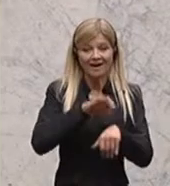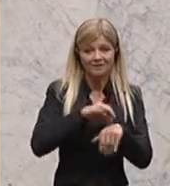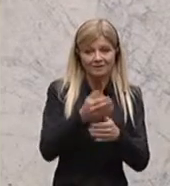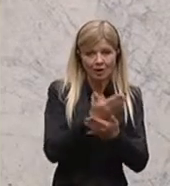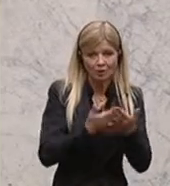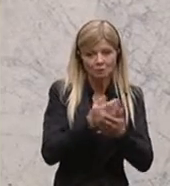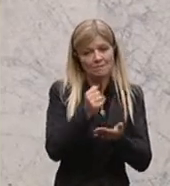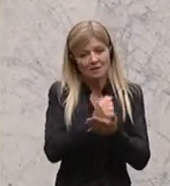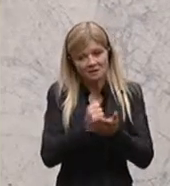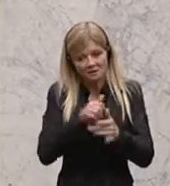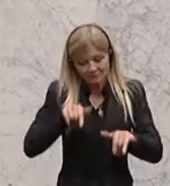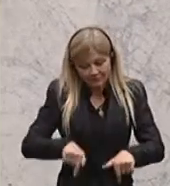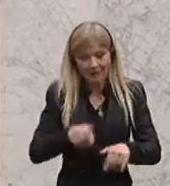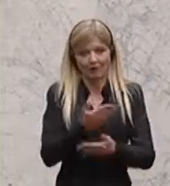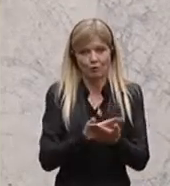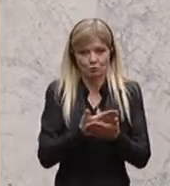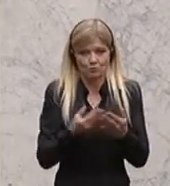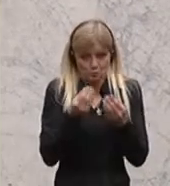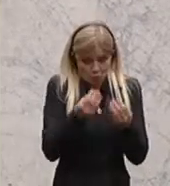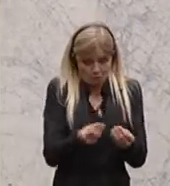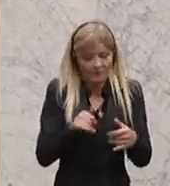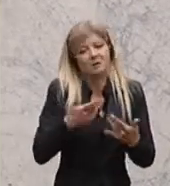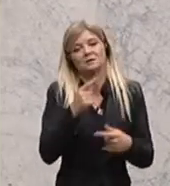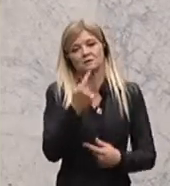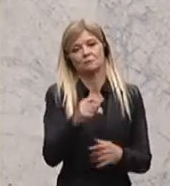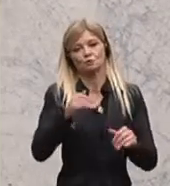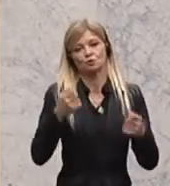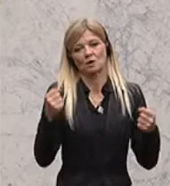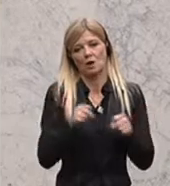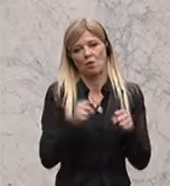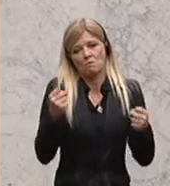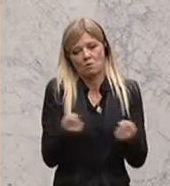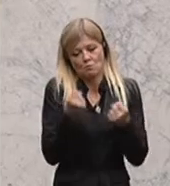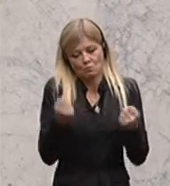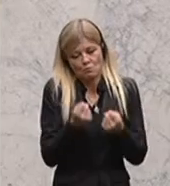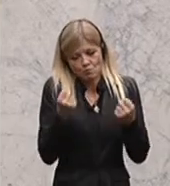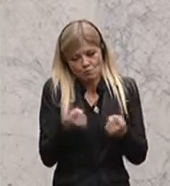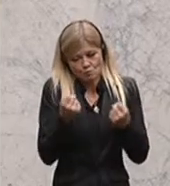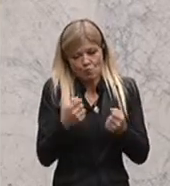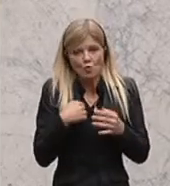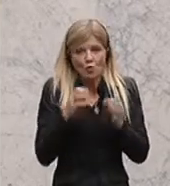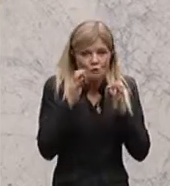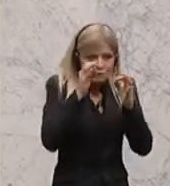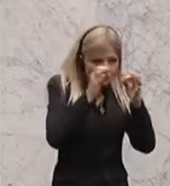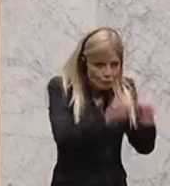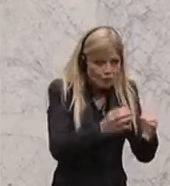die da ausgebildet werden, dann muss er sich halt auch bemühen, dass die entsprechende Anreize in Österreich kriegen.